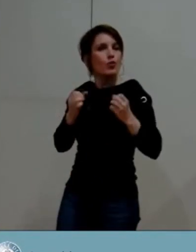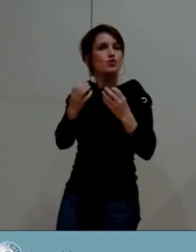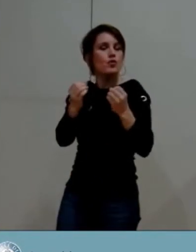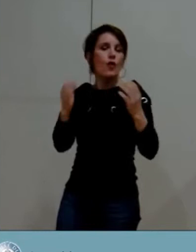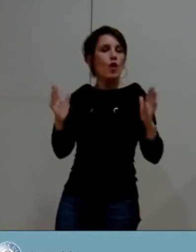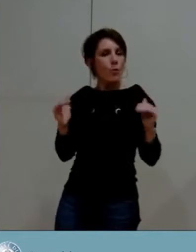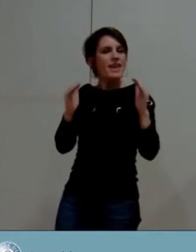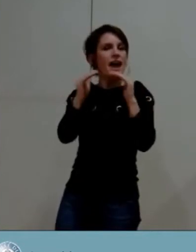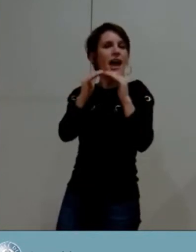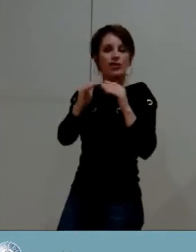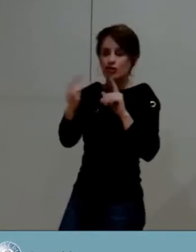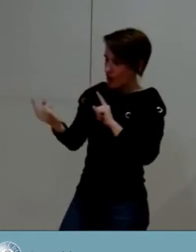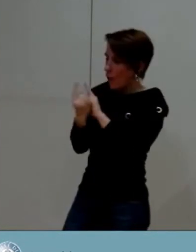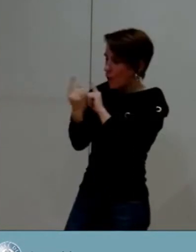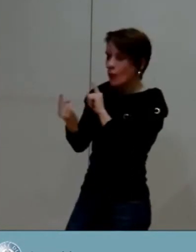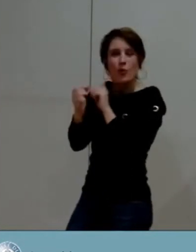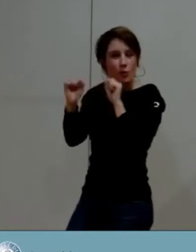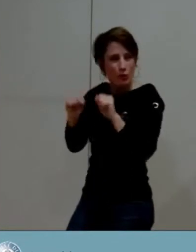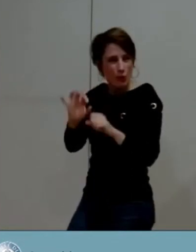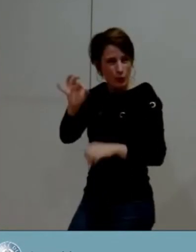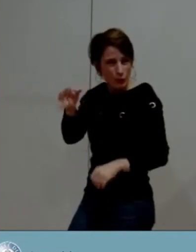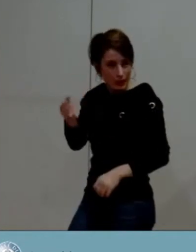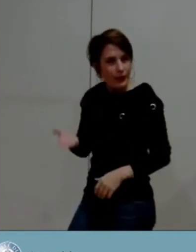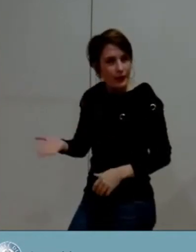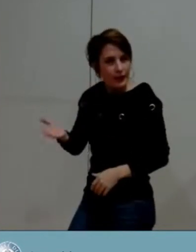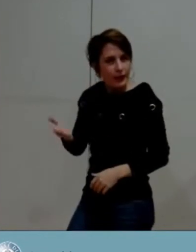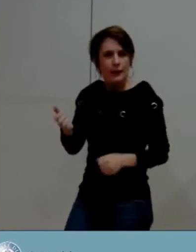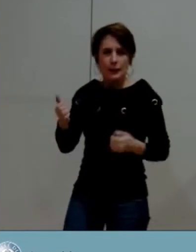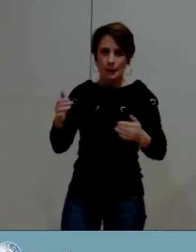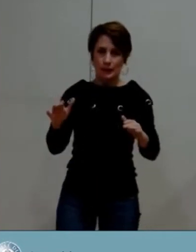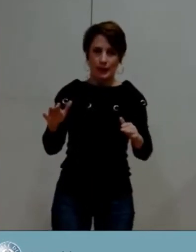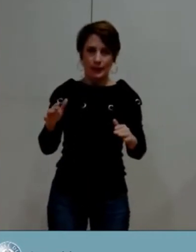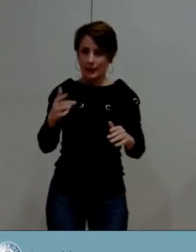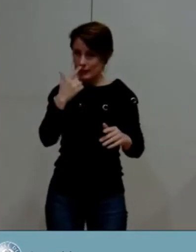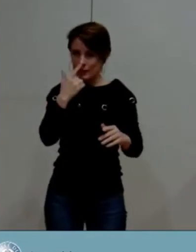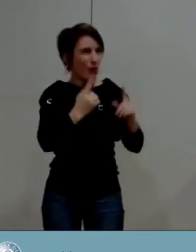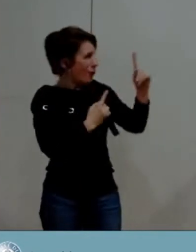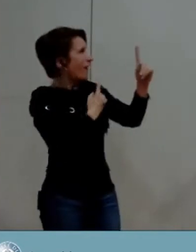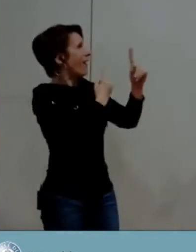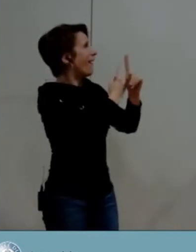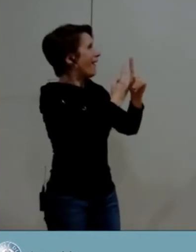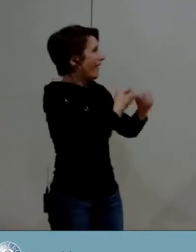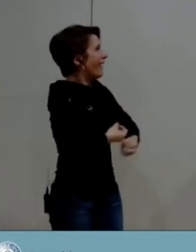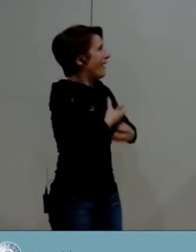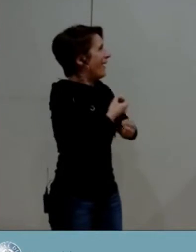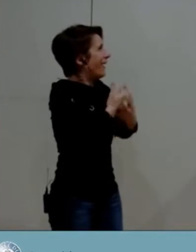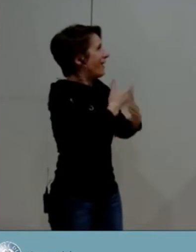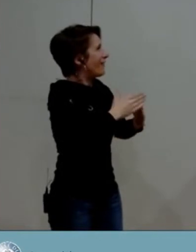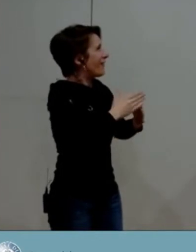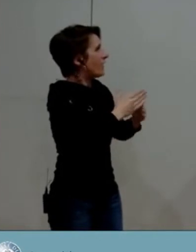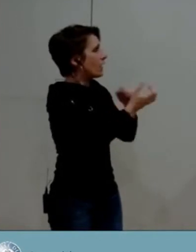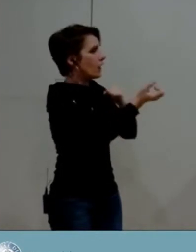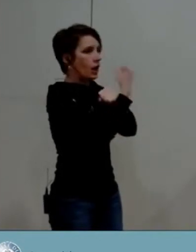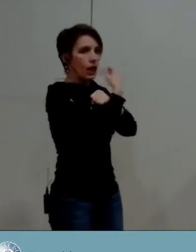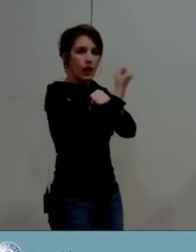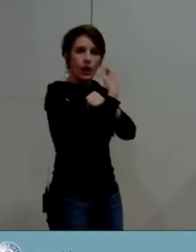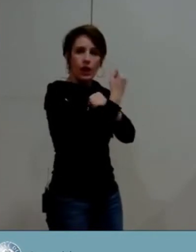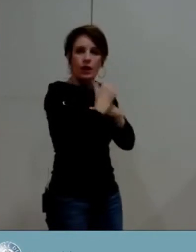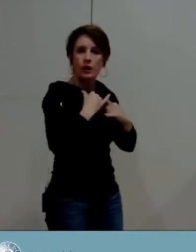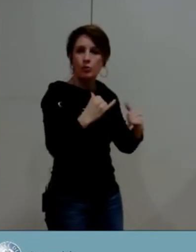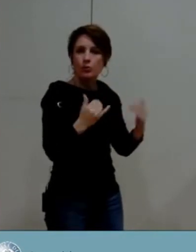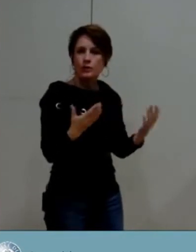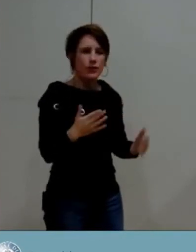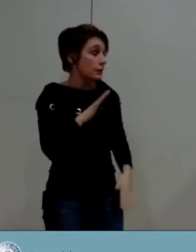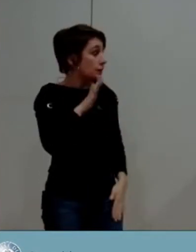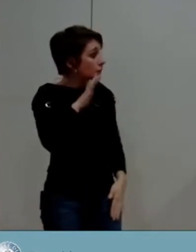l'ancienne mandature, mais ils ont le sentiment d'être reçus, écoutés et oubliés. C'est d'ailleurs la marque de fabrique de votre